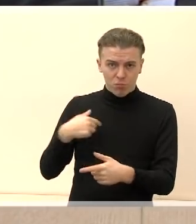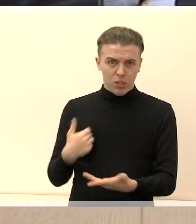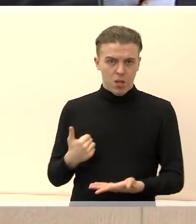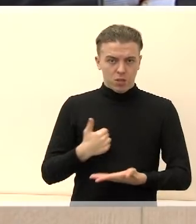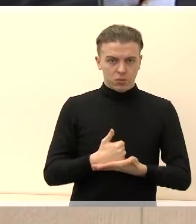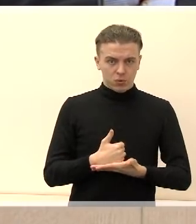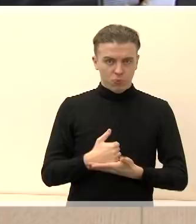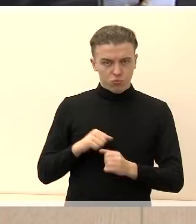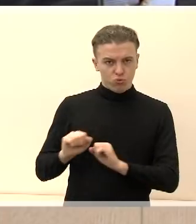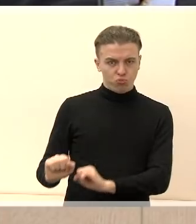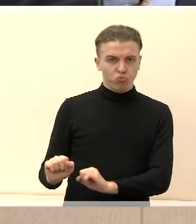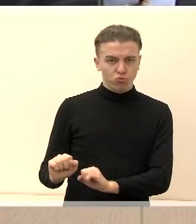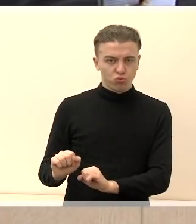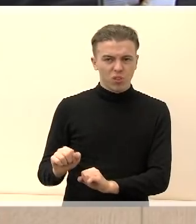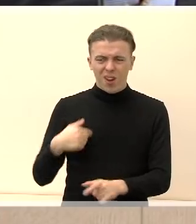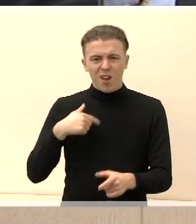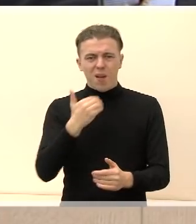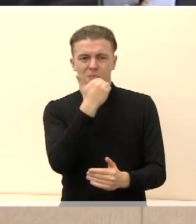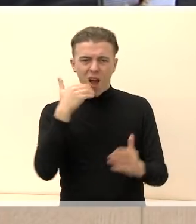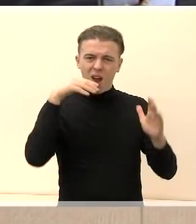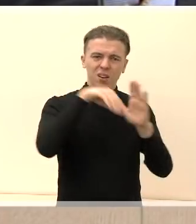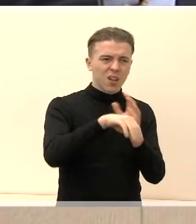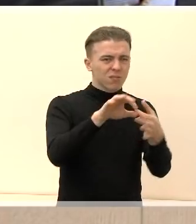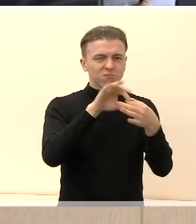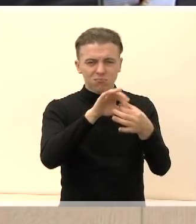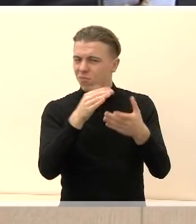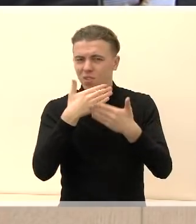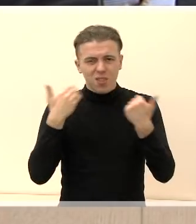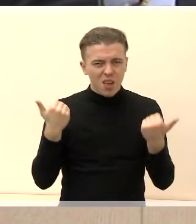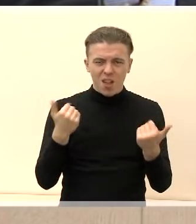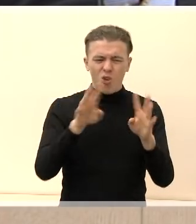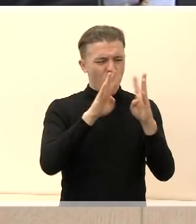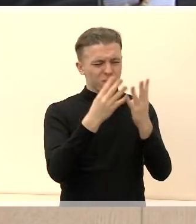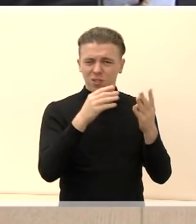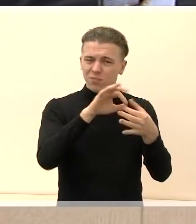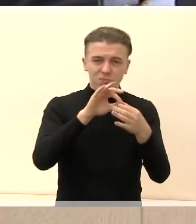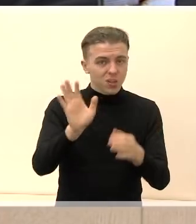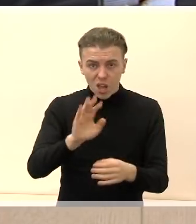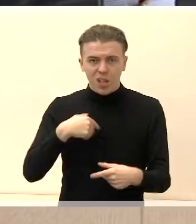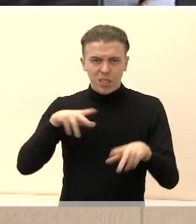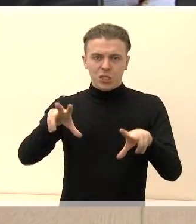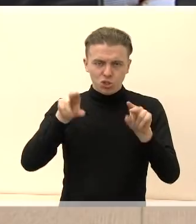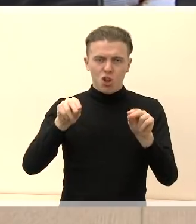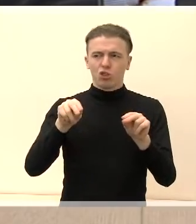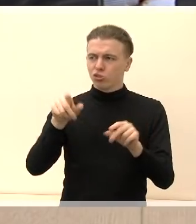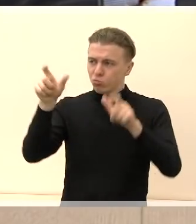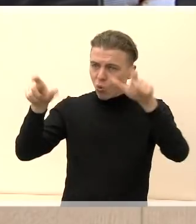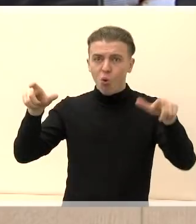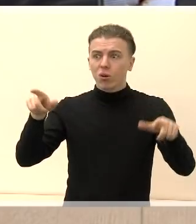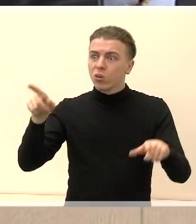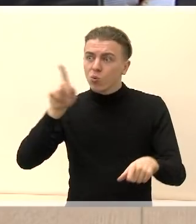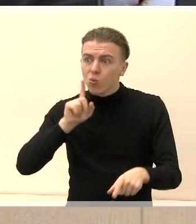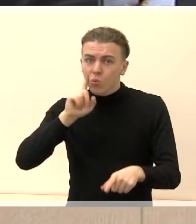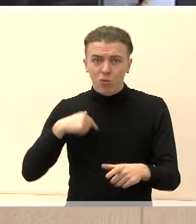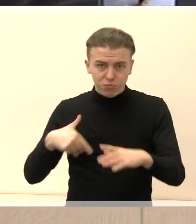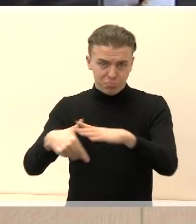nesusisėja su jokiom partijom, ne su kokiais komitetais, o sąžiningai dirbs Marijam Poliečiams. Ačiū